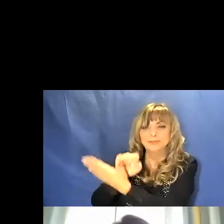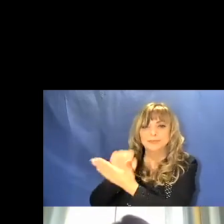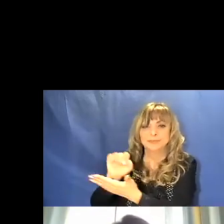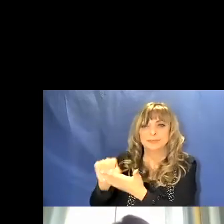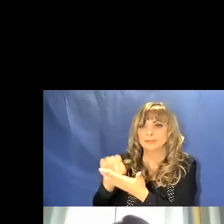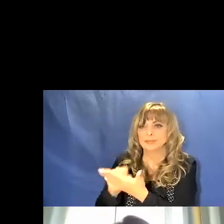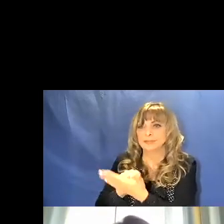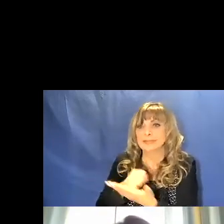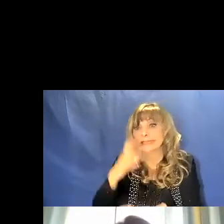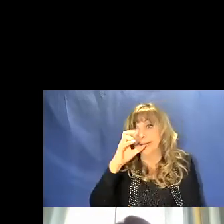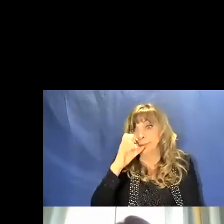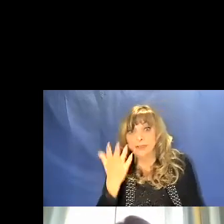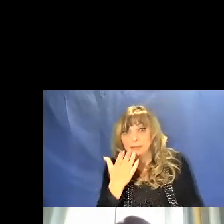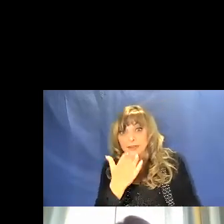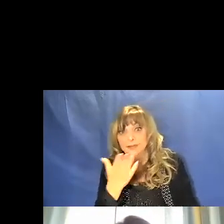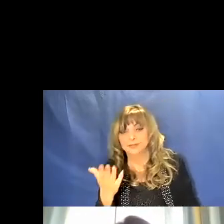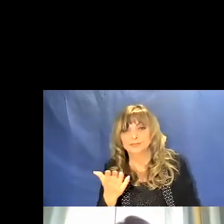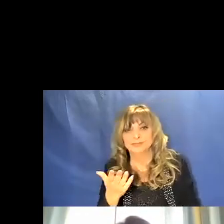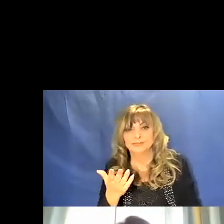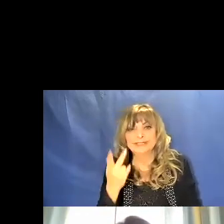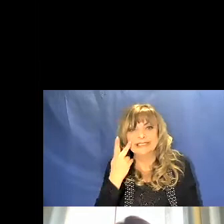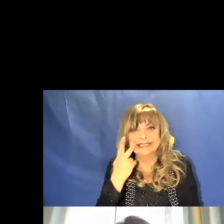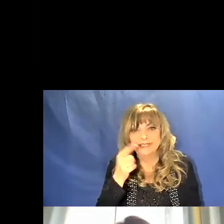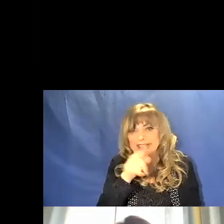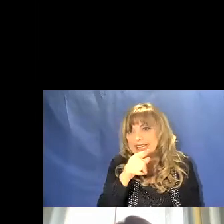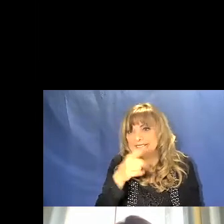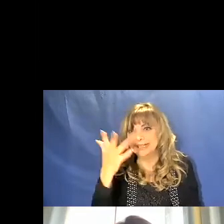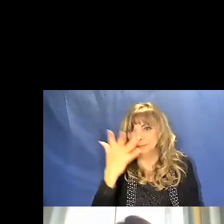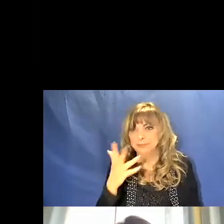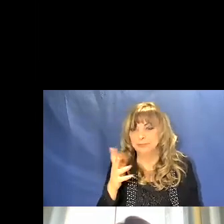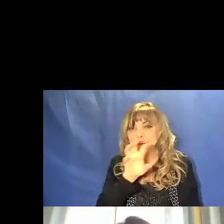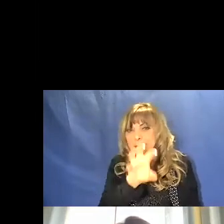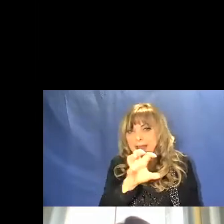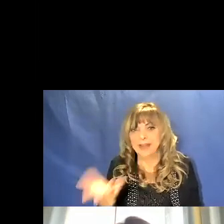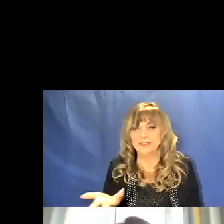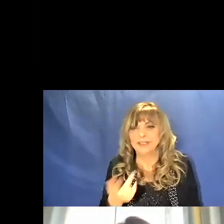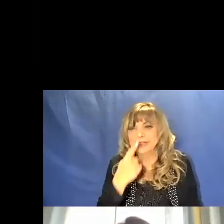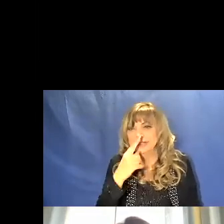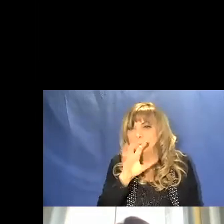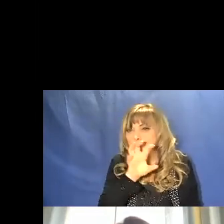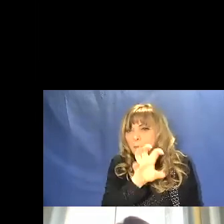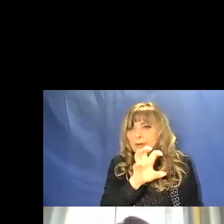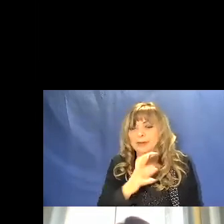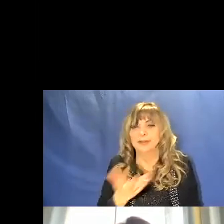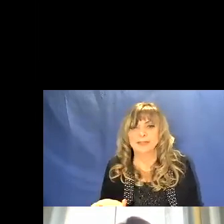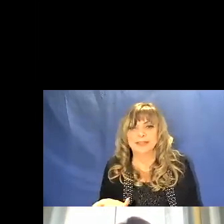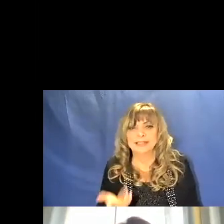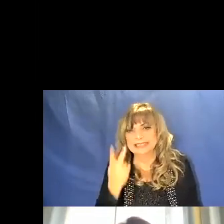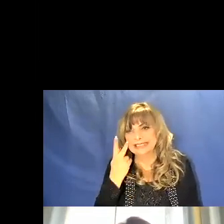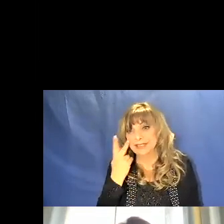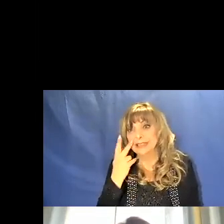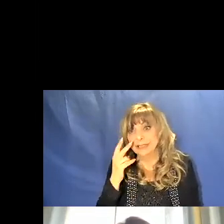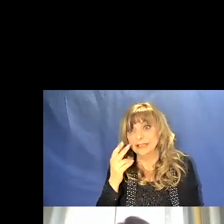possiamo dedurre dalle tracce dal tipo di traccia che rimane sulla parete